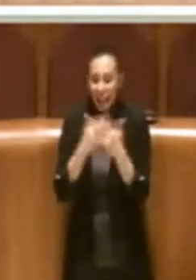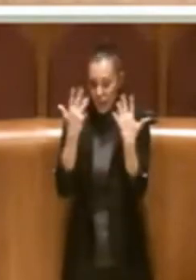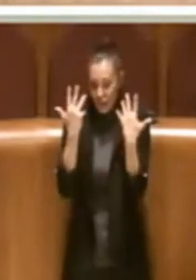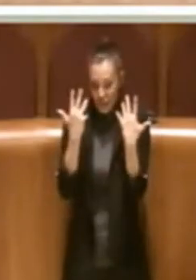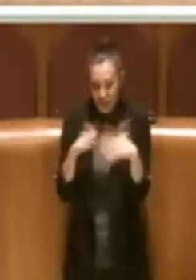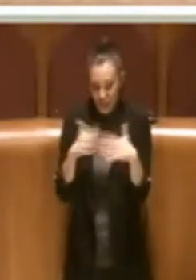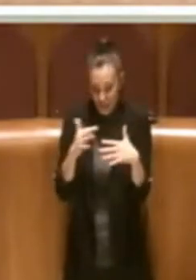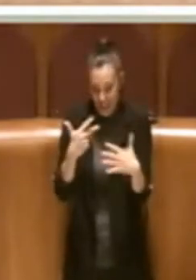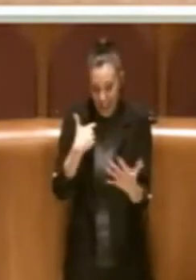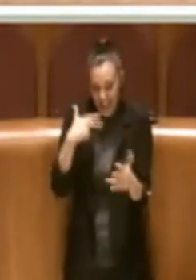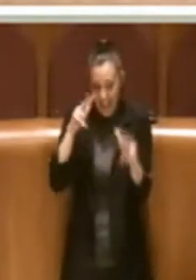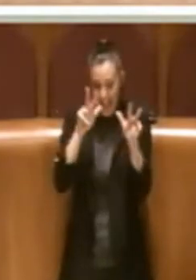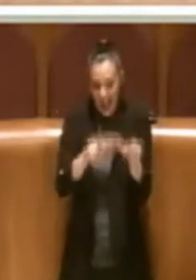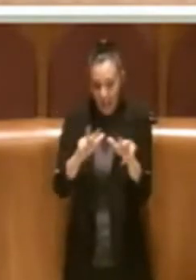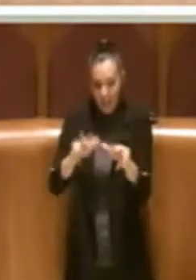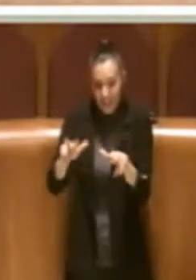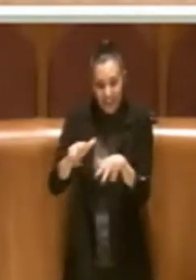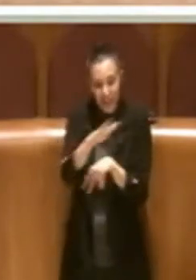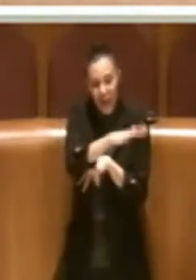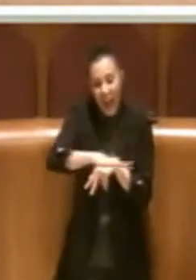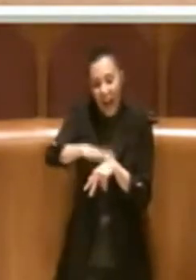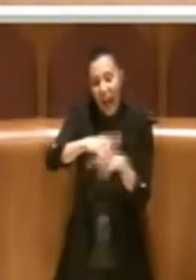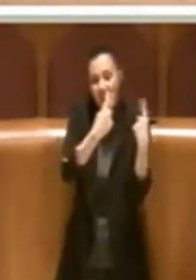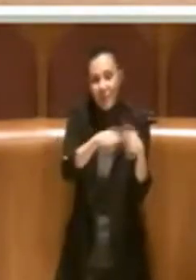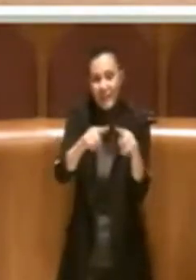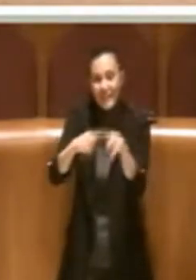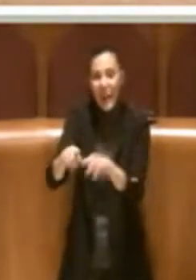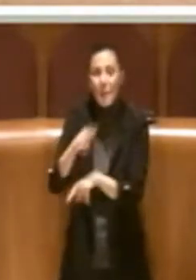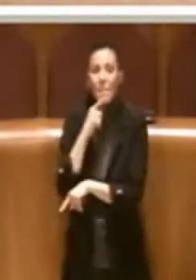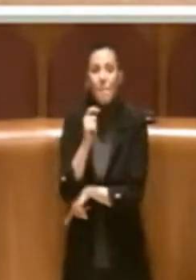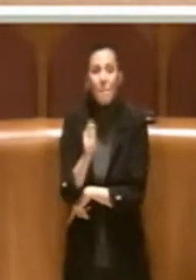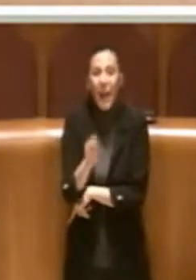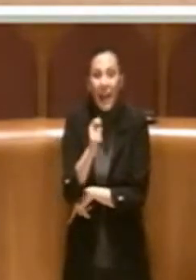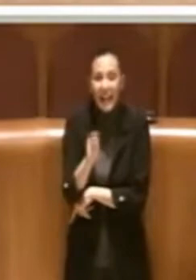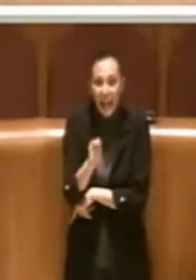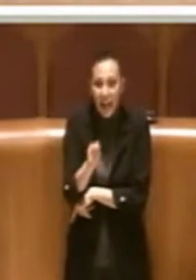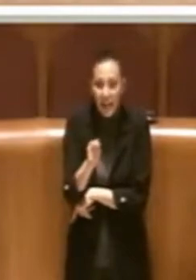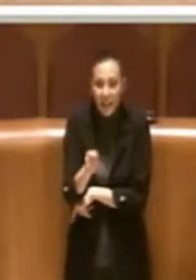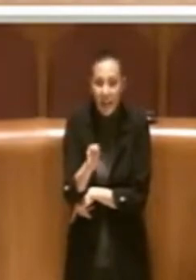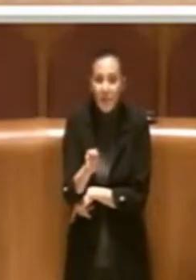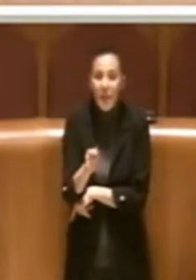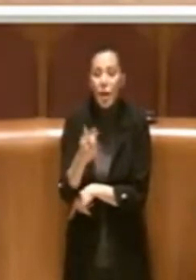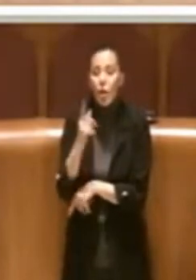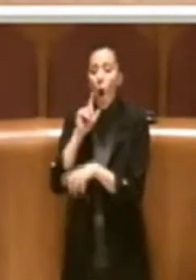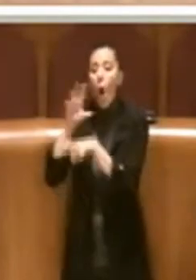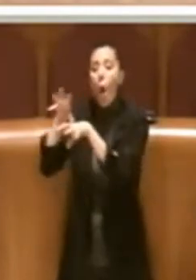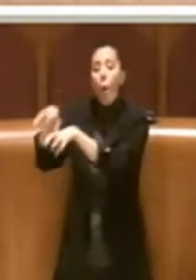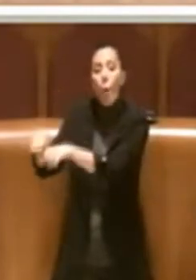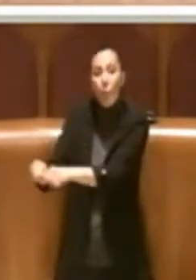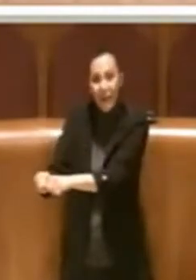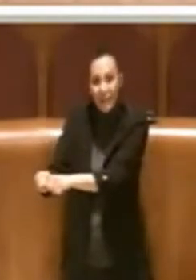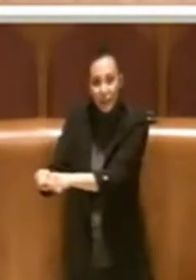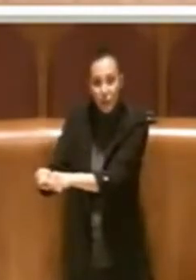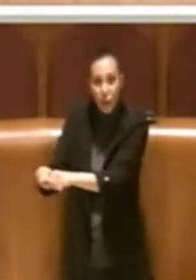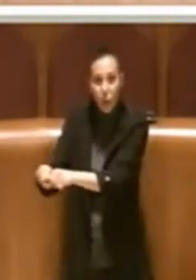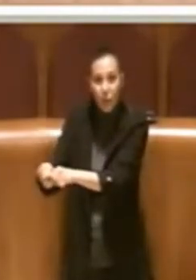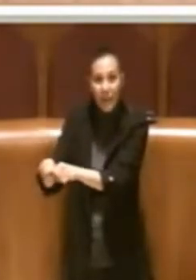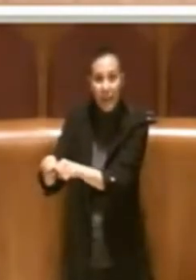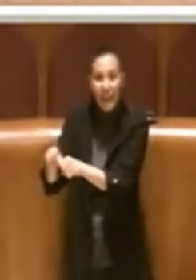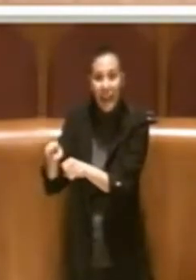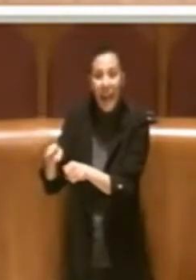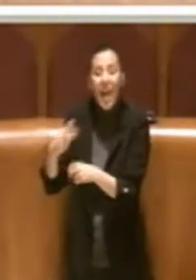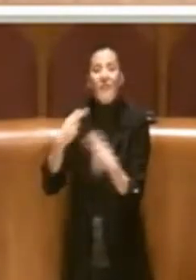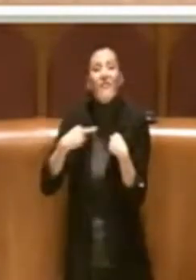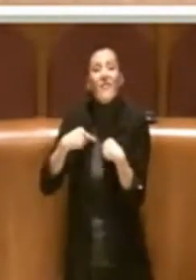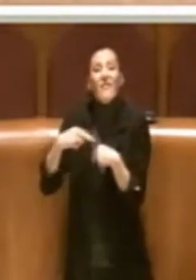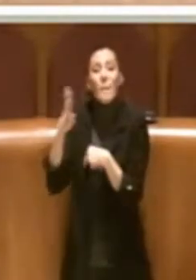applicata in altri ambiti, quindi richiedere il pagamento di una indennità di occupazione, far sì che il vivibistro